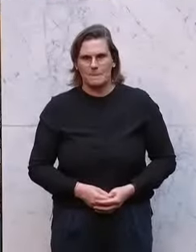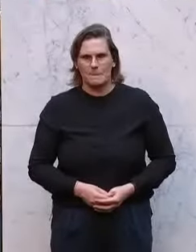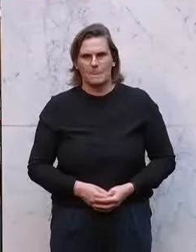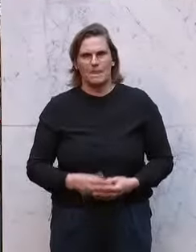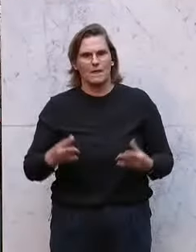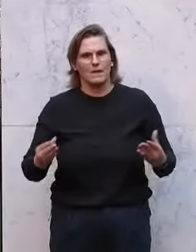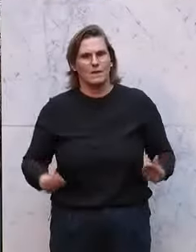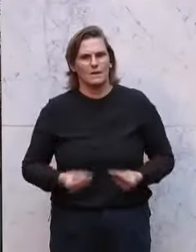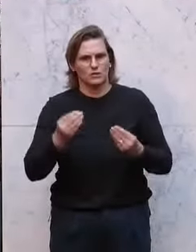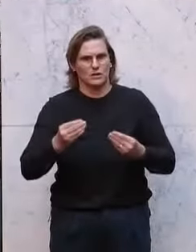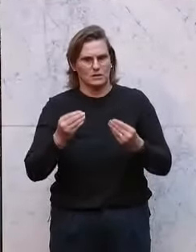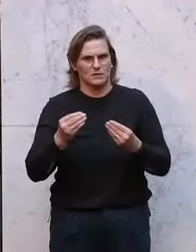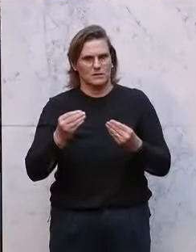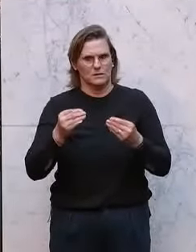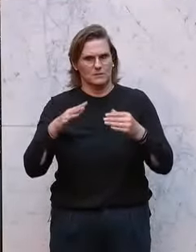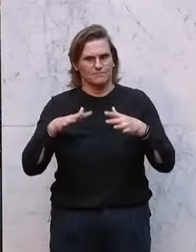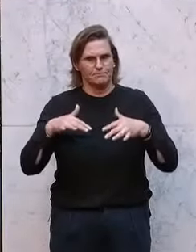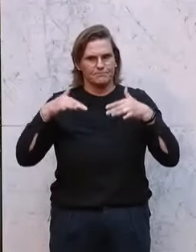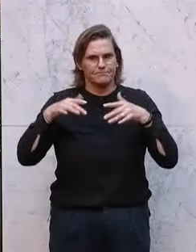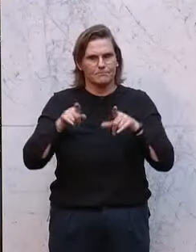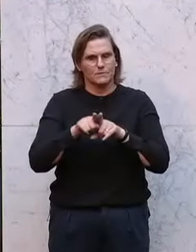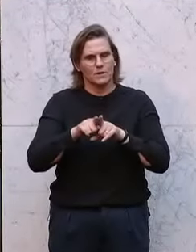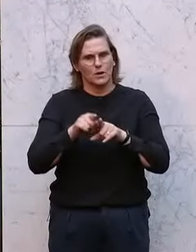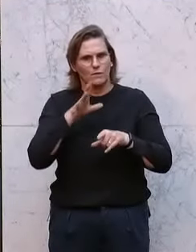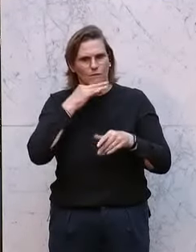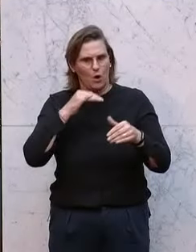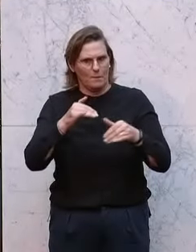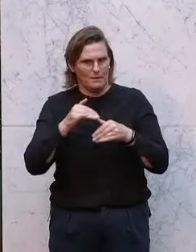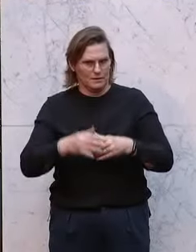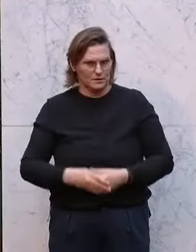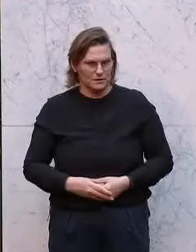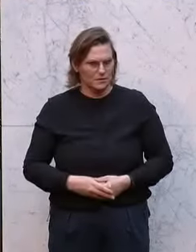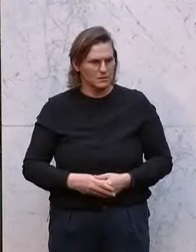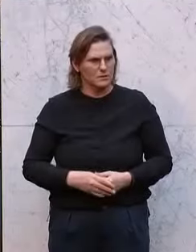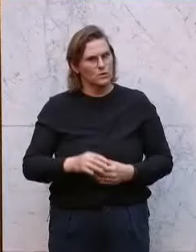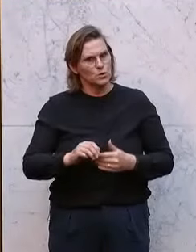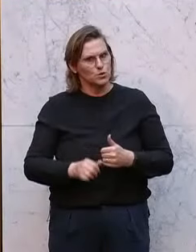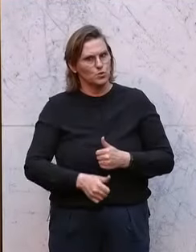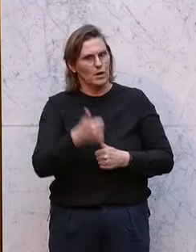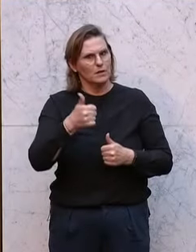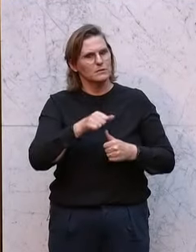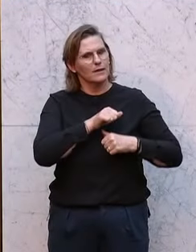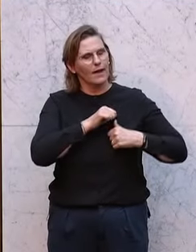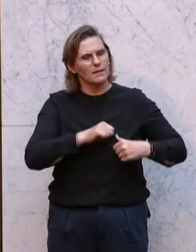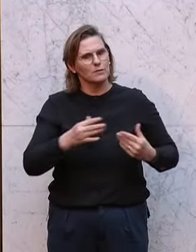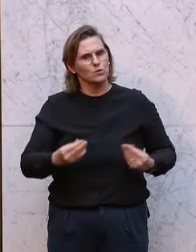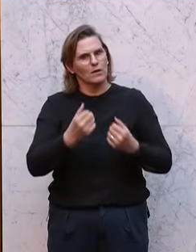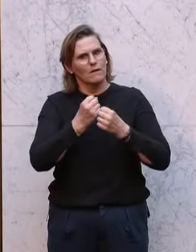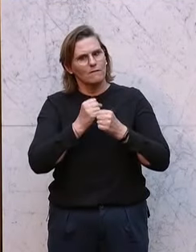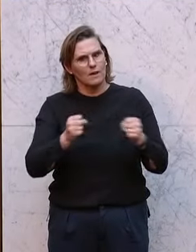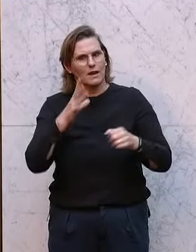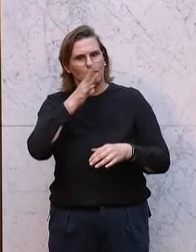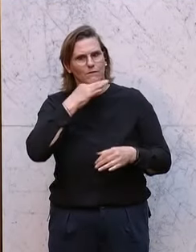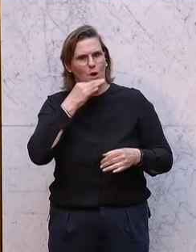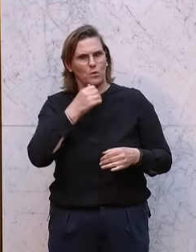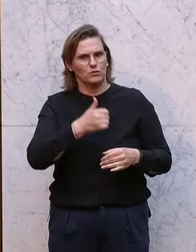Geschäztes Präsidium, Frau Minister, vorab darf ich ganz, ganz herzlich die freiheitlichen Frauen aus dem Bezirk